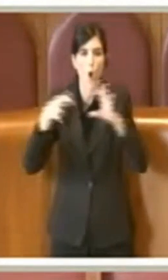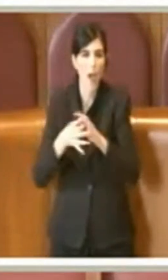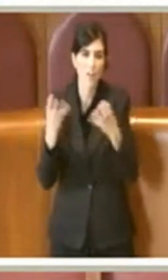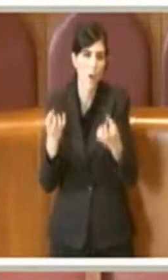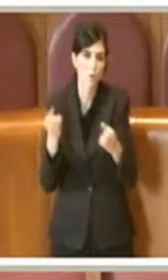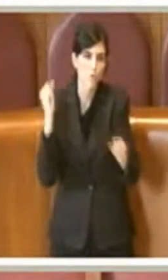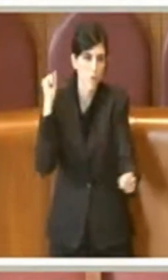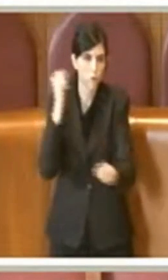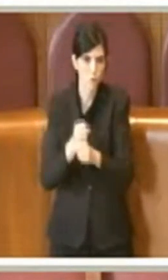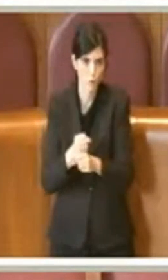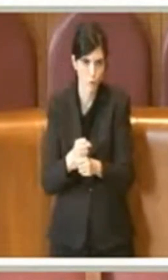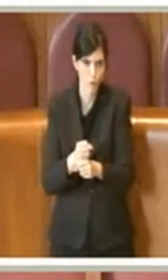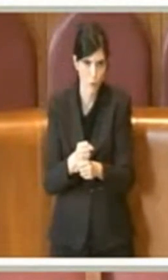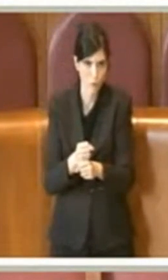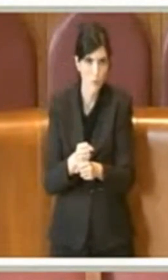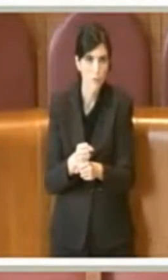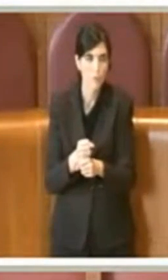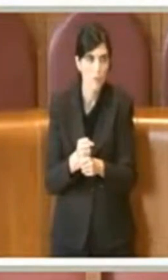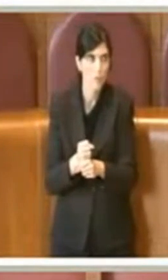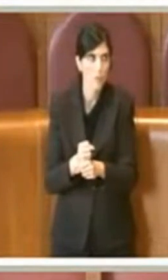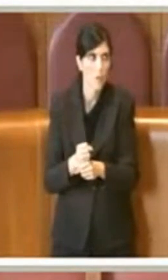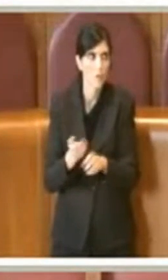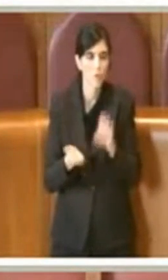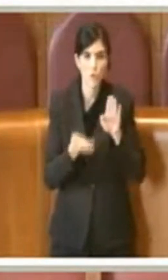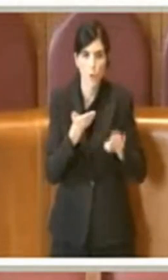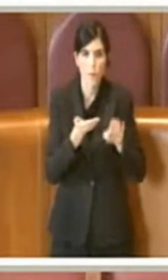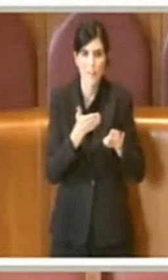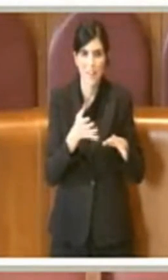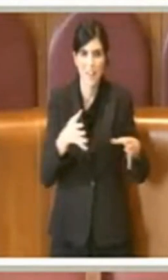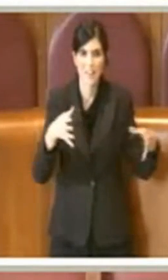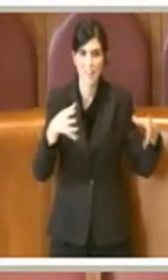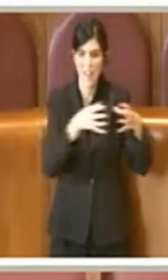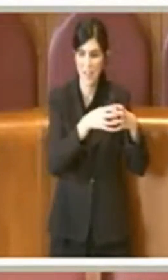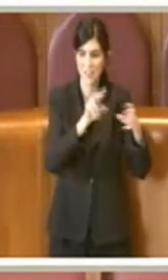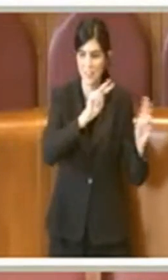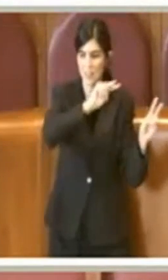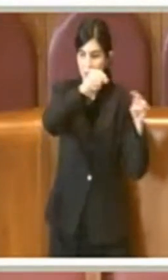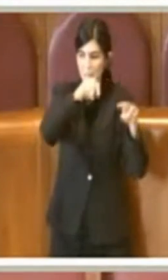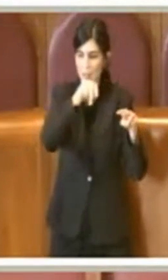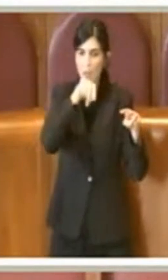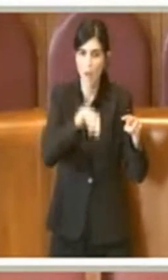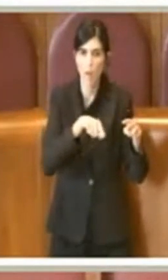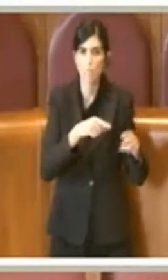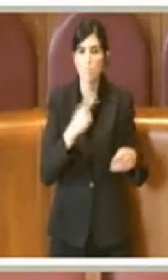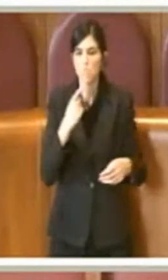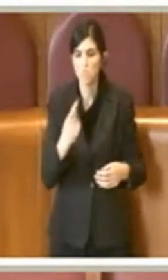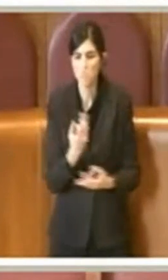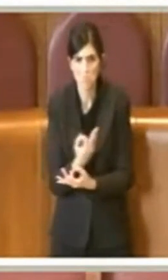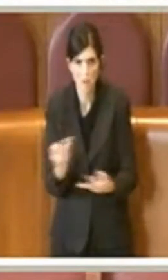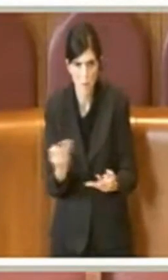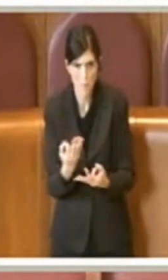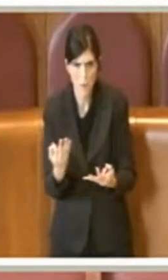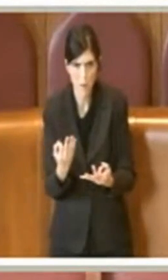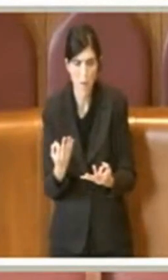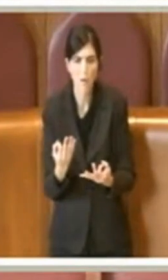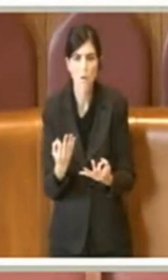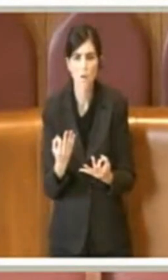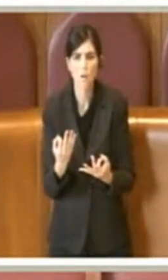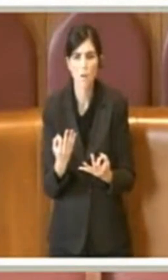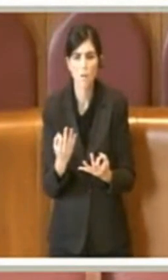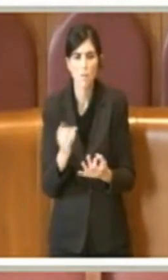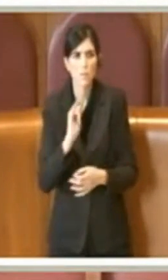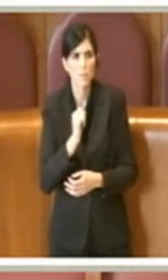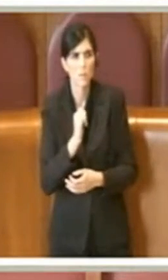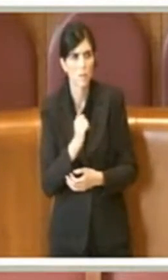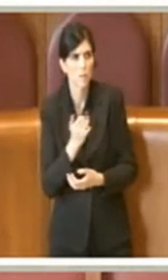Mi si dice, ma la soprintendenza e la soprintendenza hanno dato il loro benestare? Eh, certamente